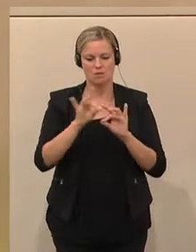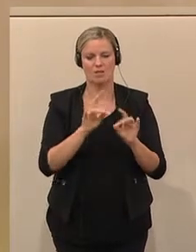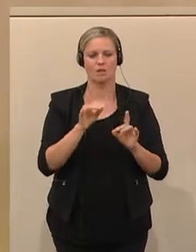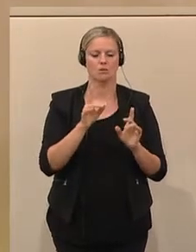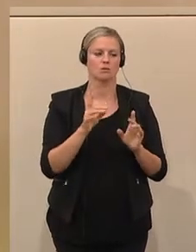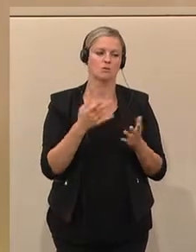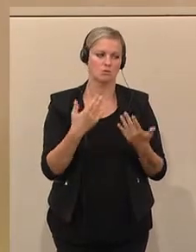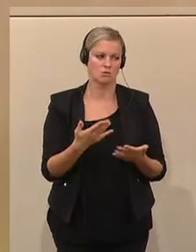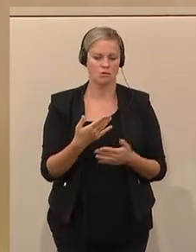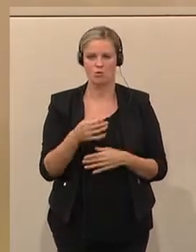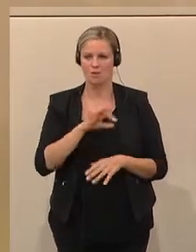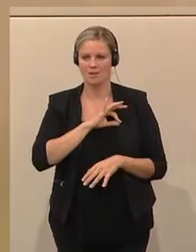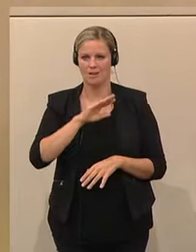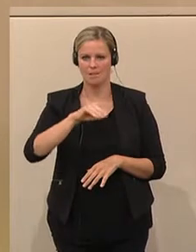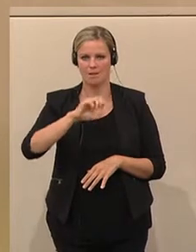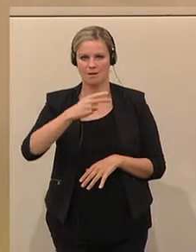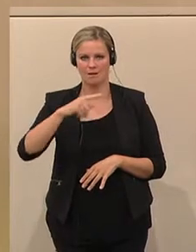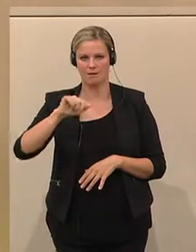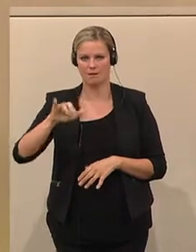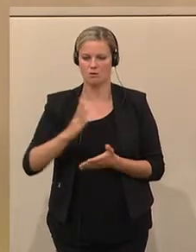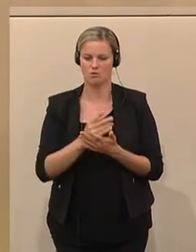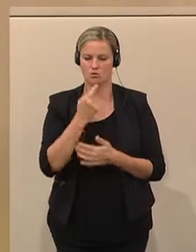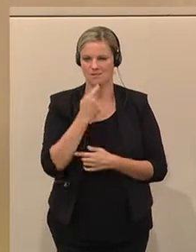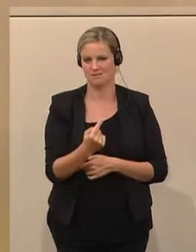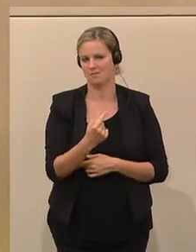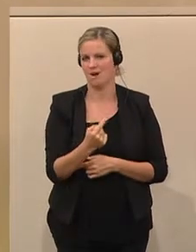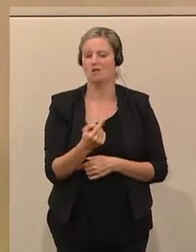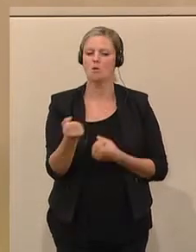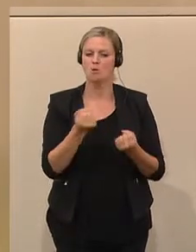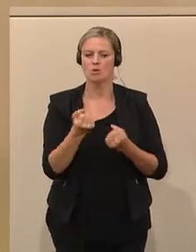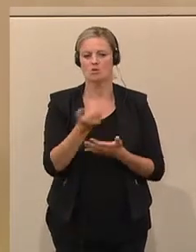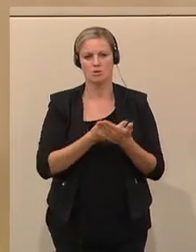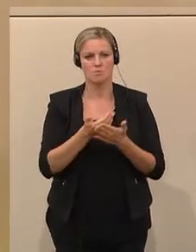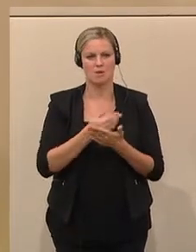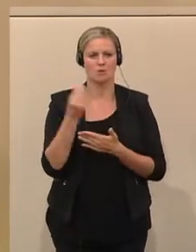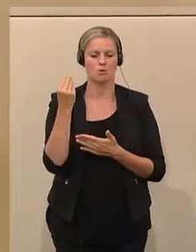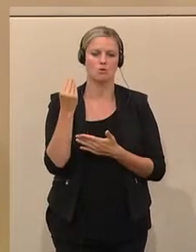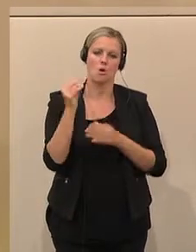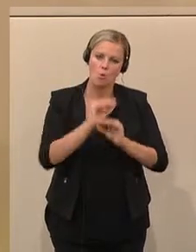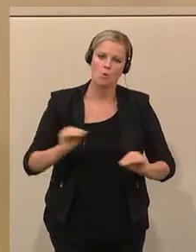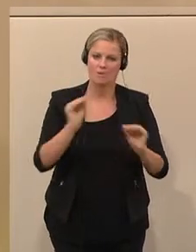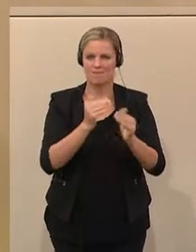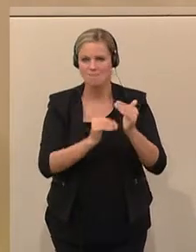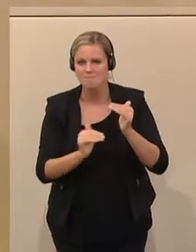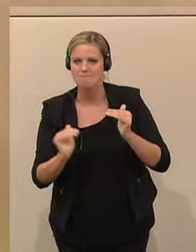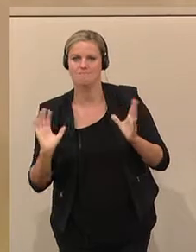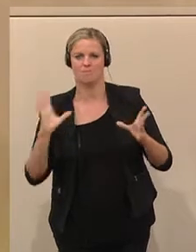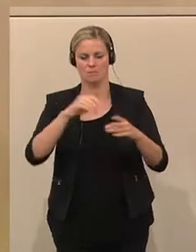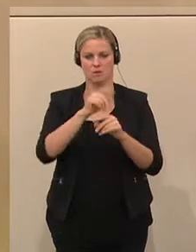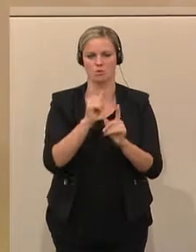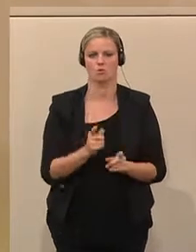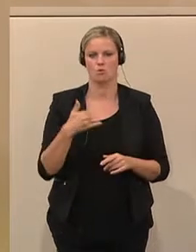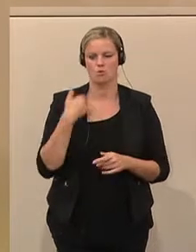schon ausgeführt, auch hier werden wir einige wesentliche Schritte setzen, um politische Bildung verstärkt in den Schulunterricht einzubinden, um jungen Menschen